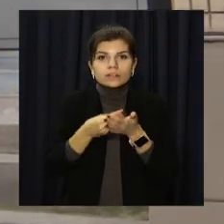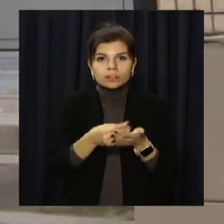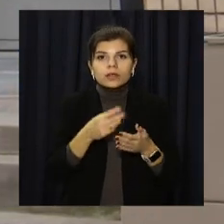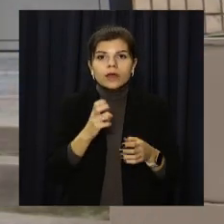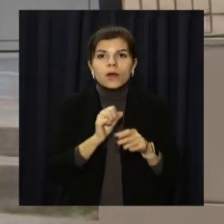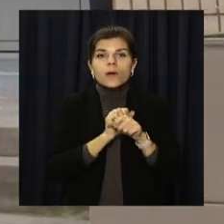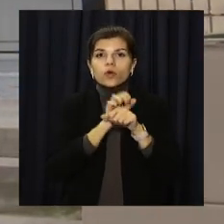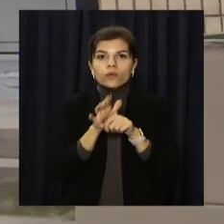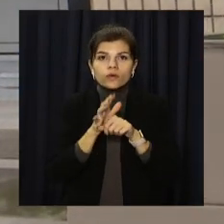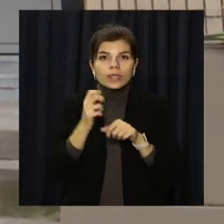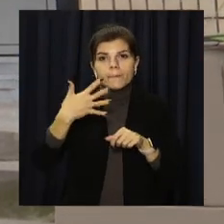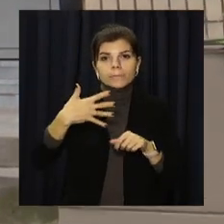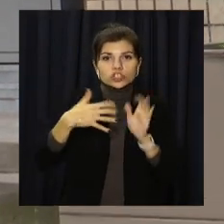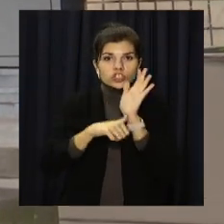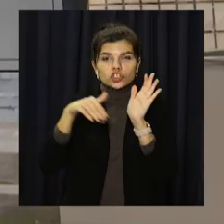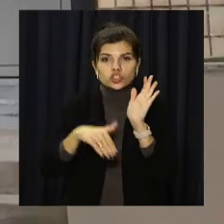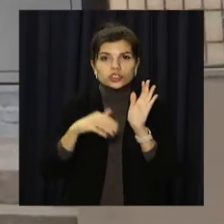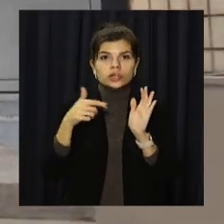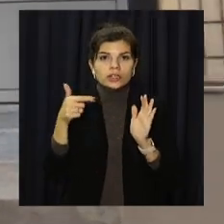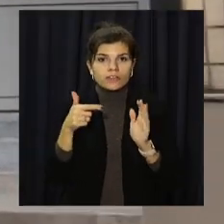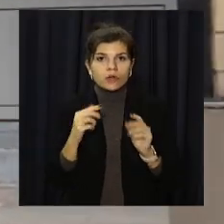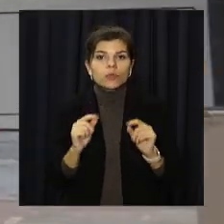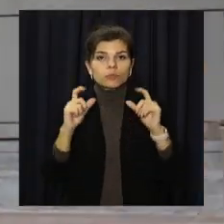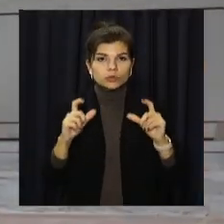ковідного пакету на 56 тисяч гривень.